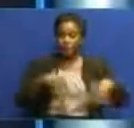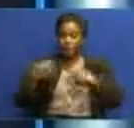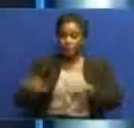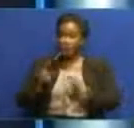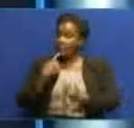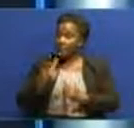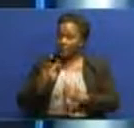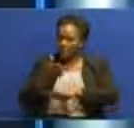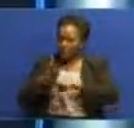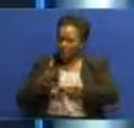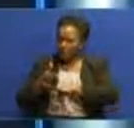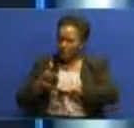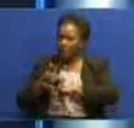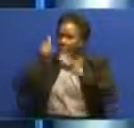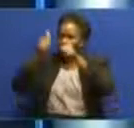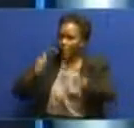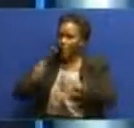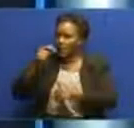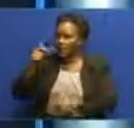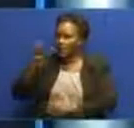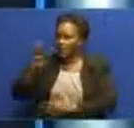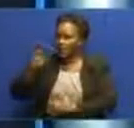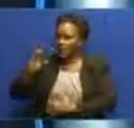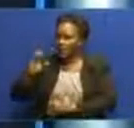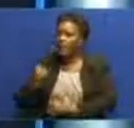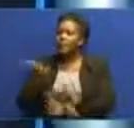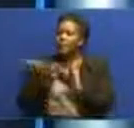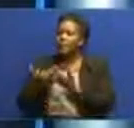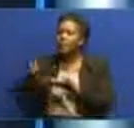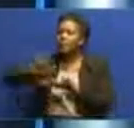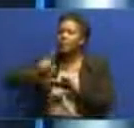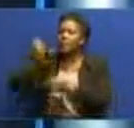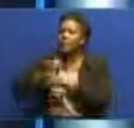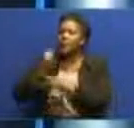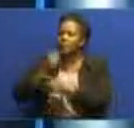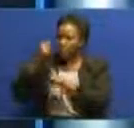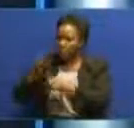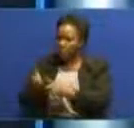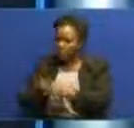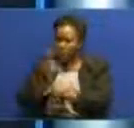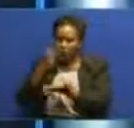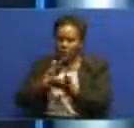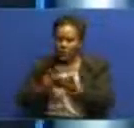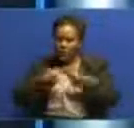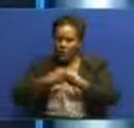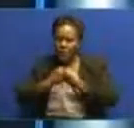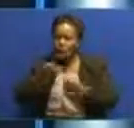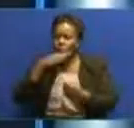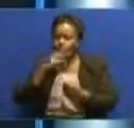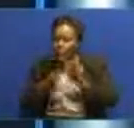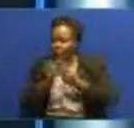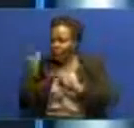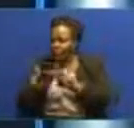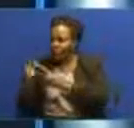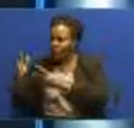shirika la utangazaji nchini tbc badoli nahitaji kuhangezo wafonekazi iliku kabiliana na changa moto ya upashanaji habari katika maineo mbalimbali